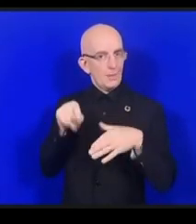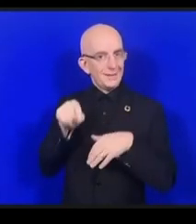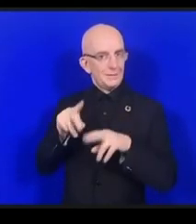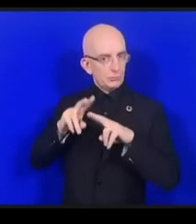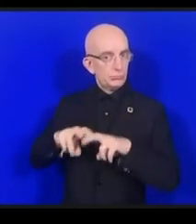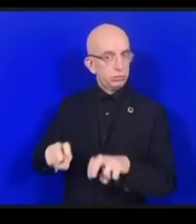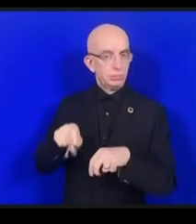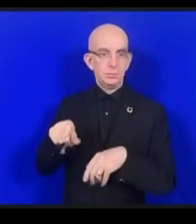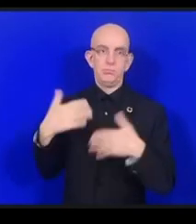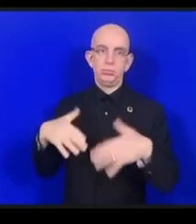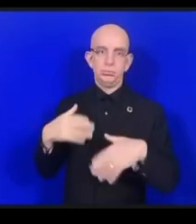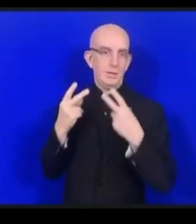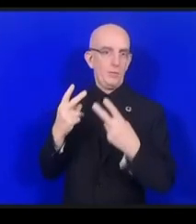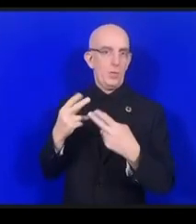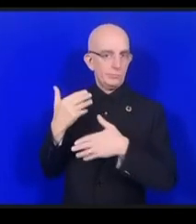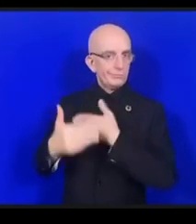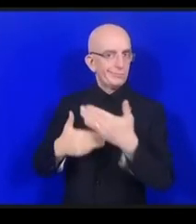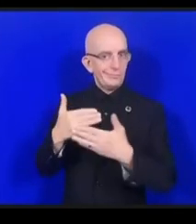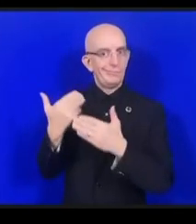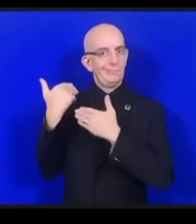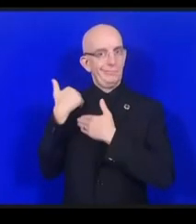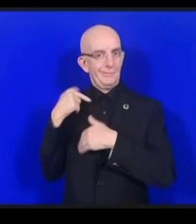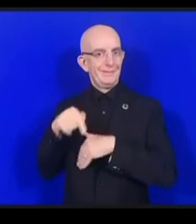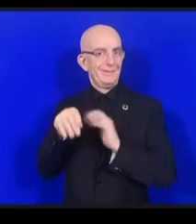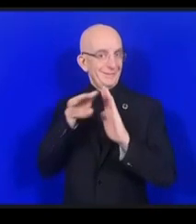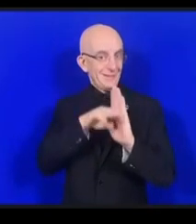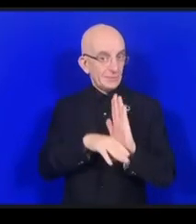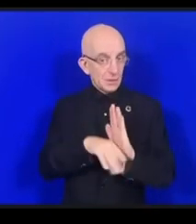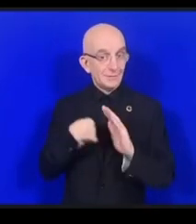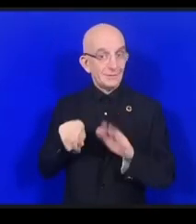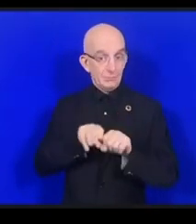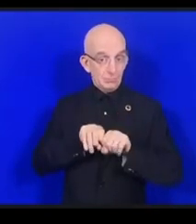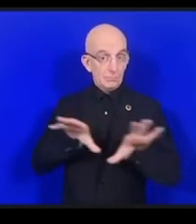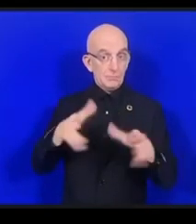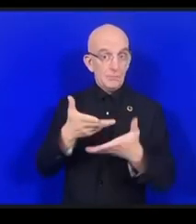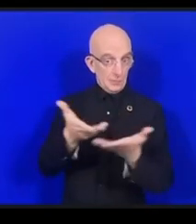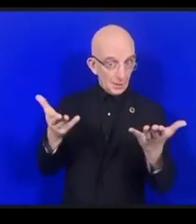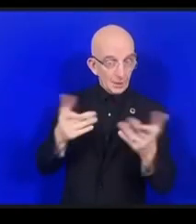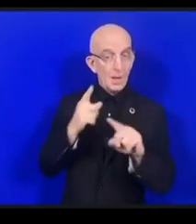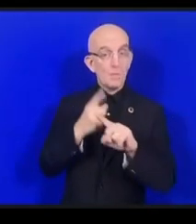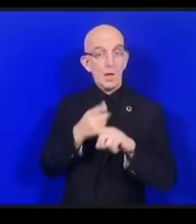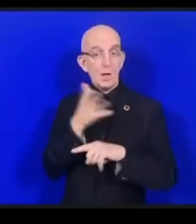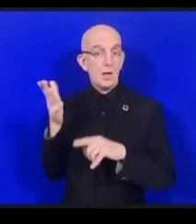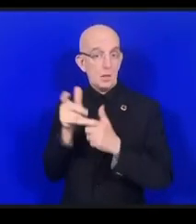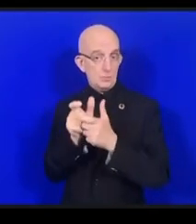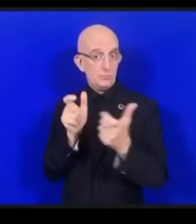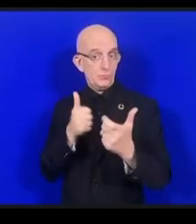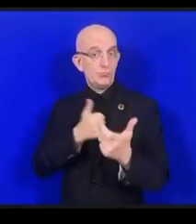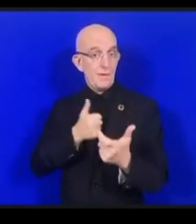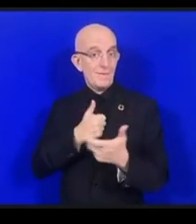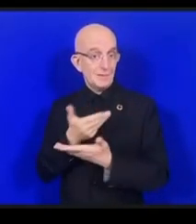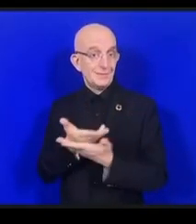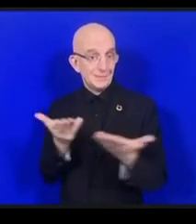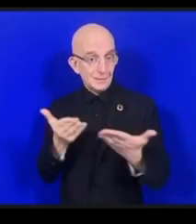marchés publics et la gestion de la chaîne d'approvisionnement au niveau du public et du privé